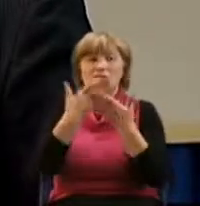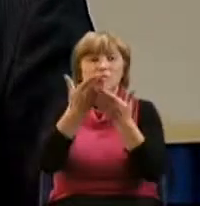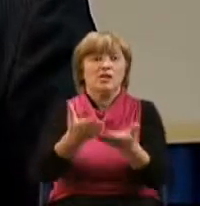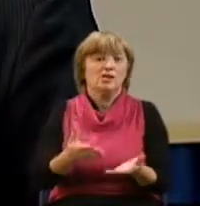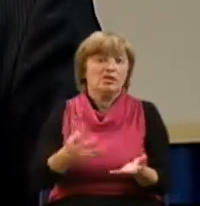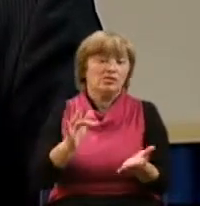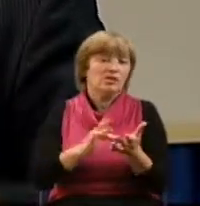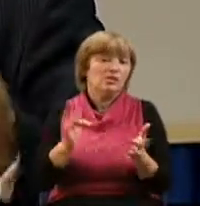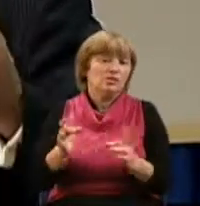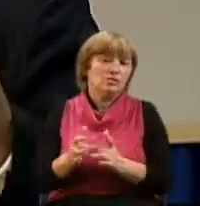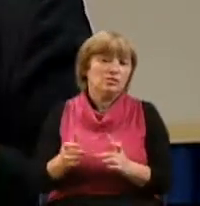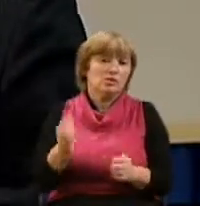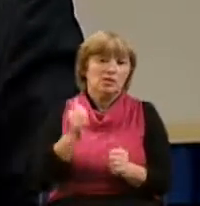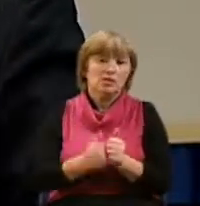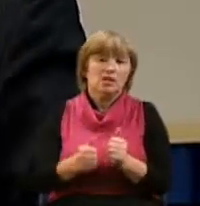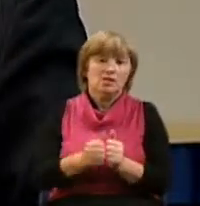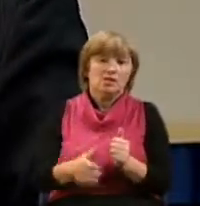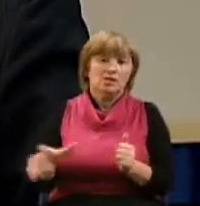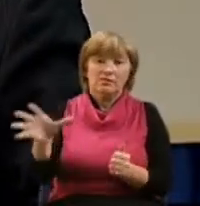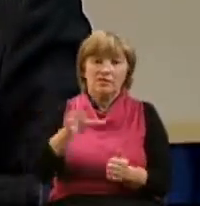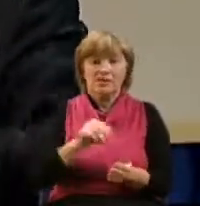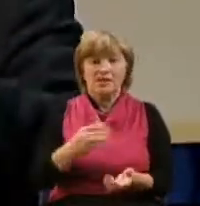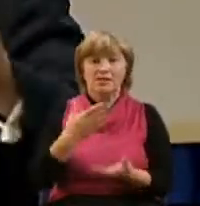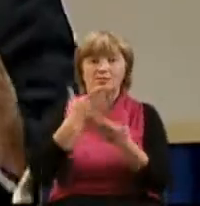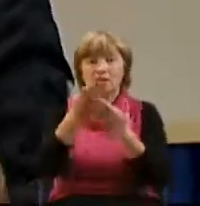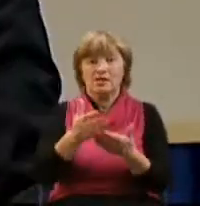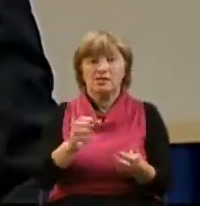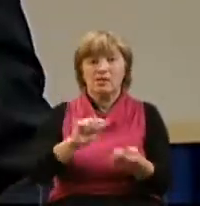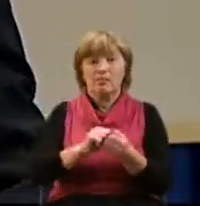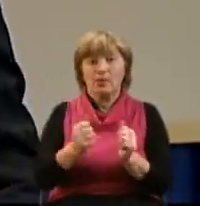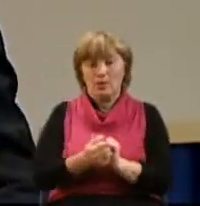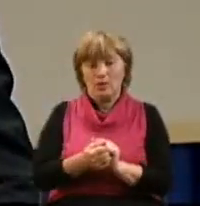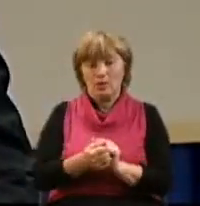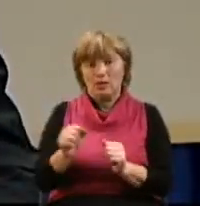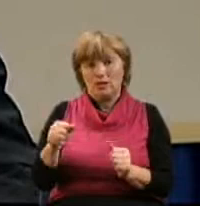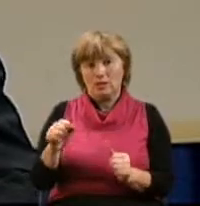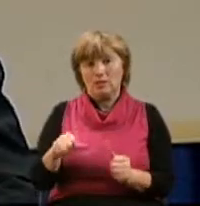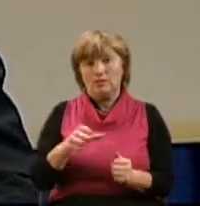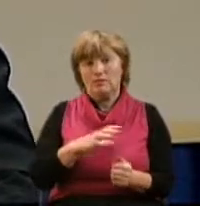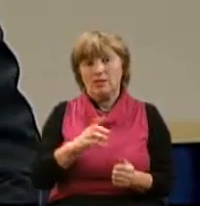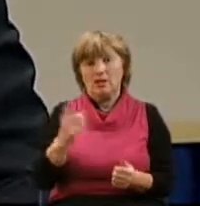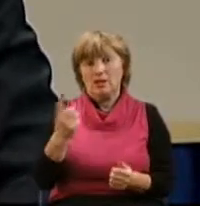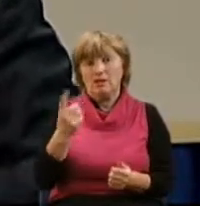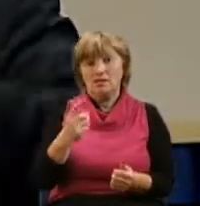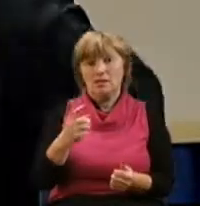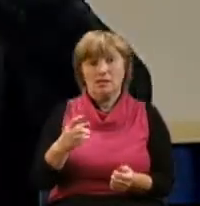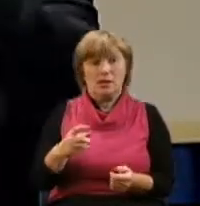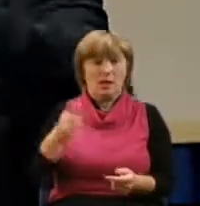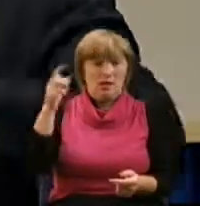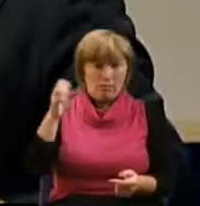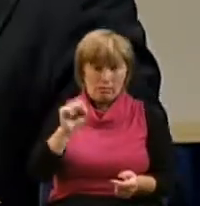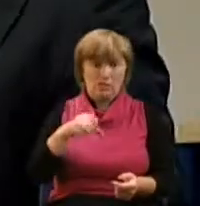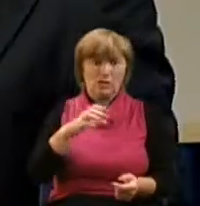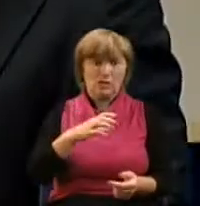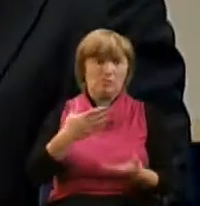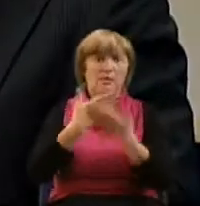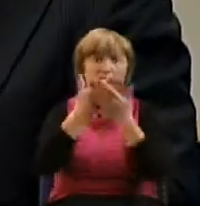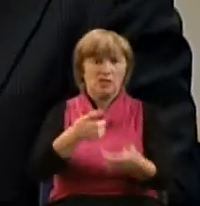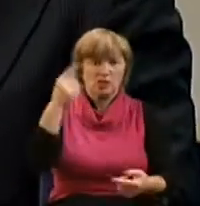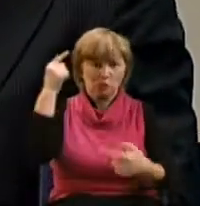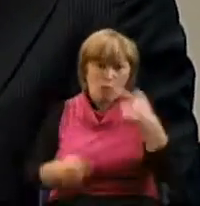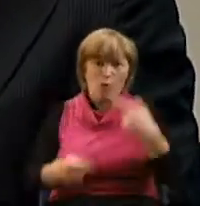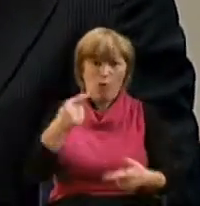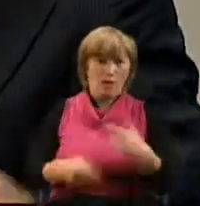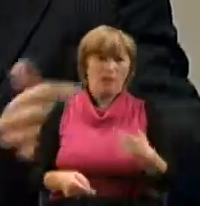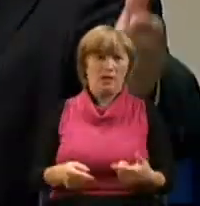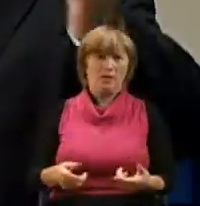Иисусу. Чаще всего это был Петр. Иногда даже он единственный, кто мог оспаривать Иисуса, даже спорить с Иисусом, говоря